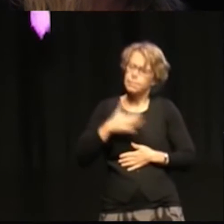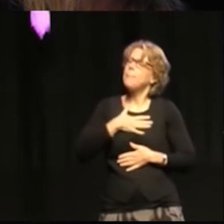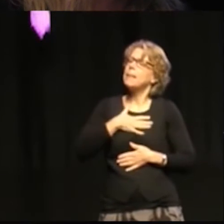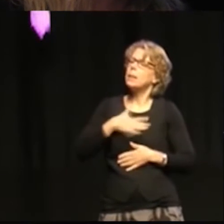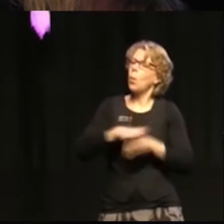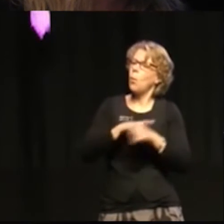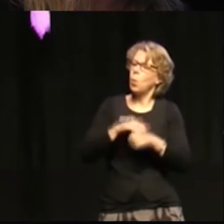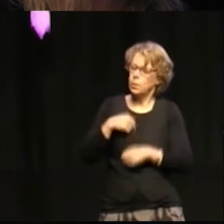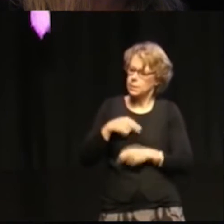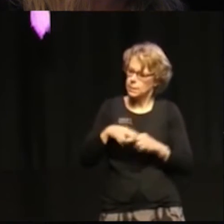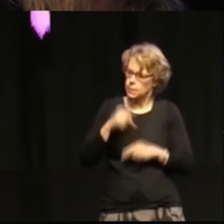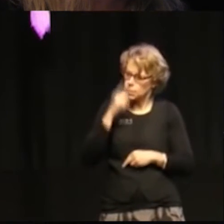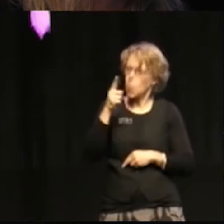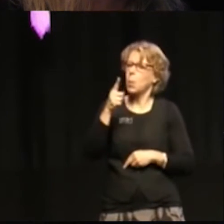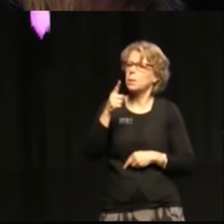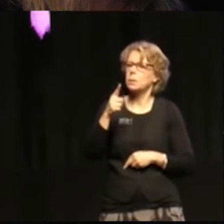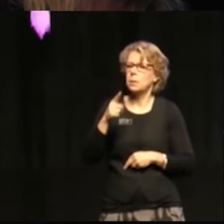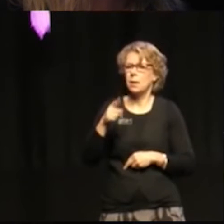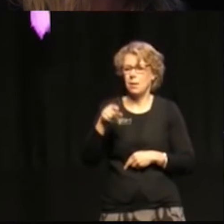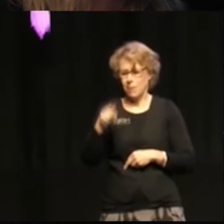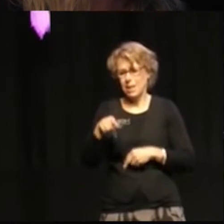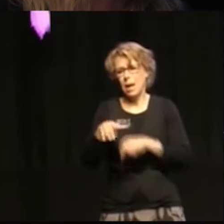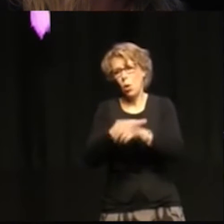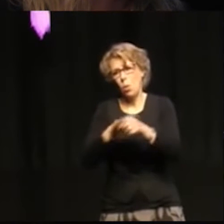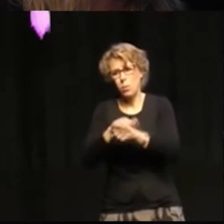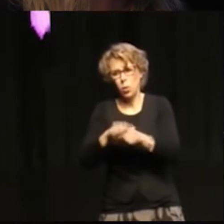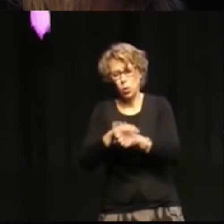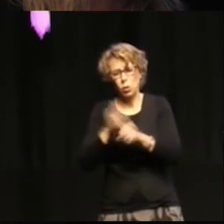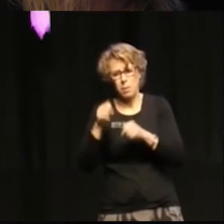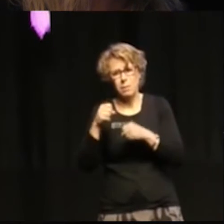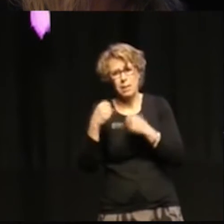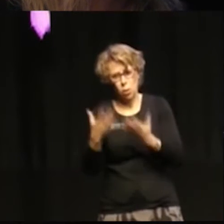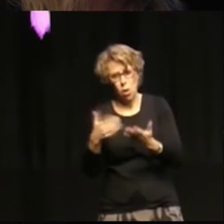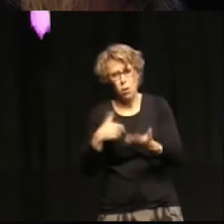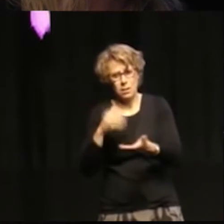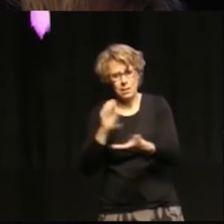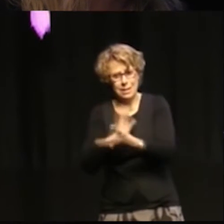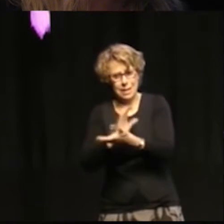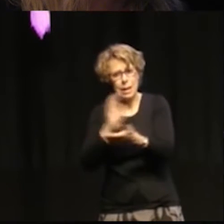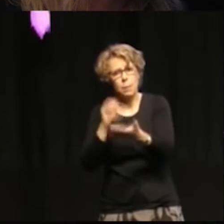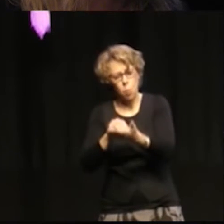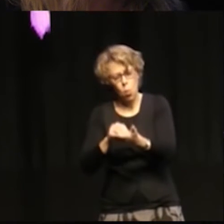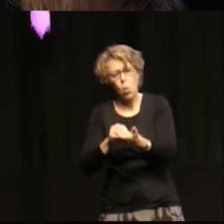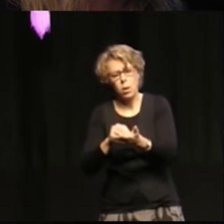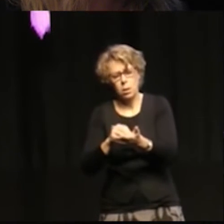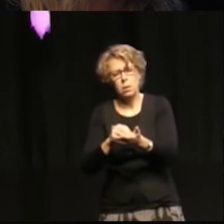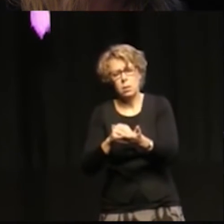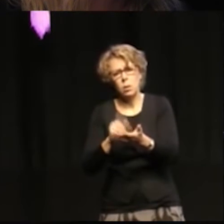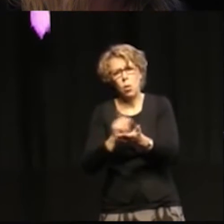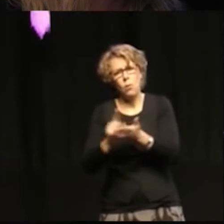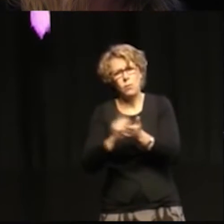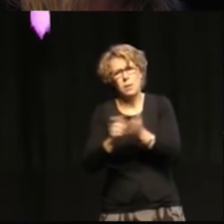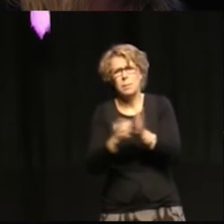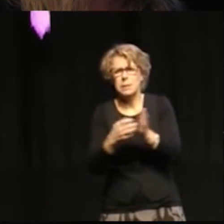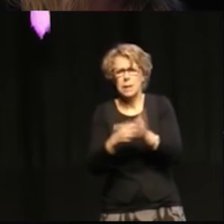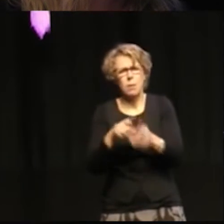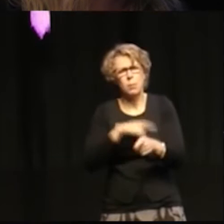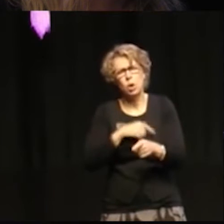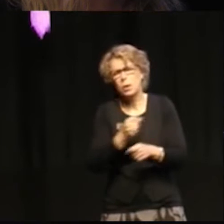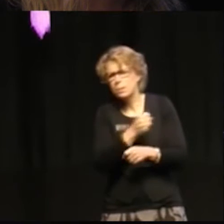område som idag när man läser om det i tidningen beskrivs mycket kring kriminalitet,